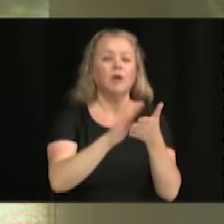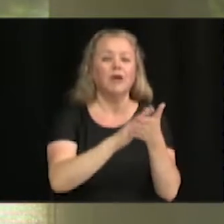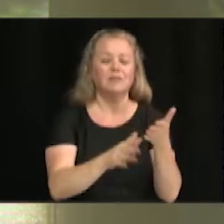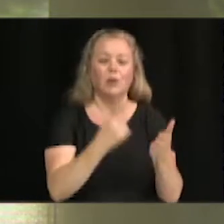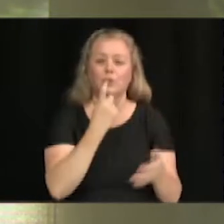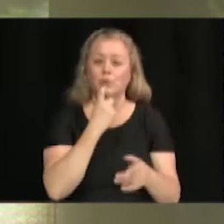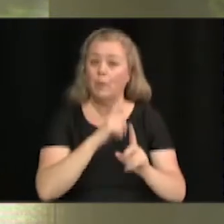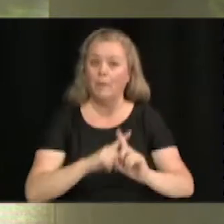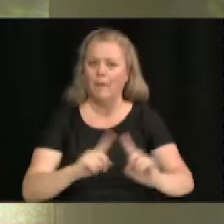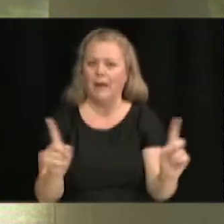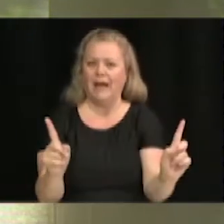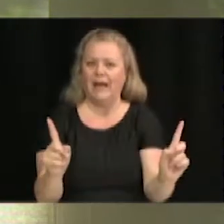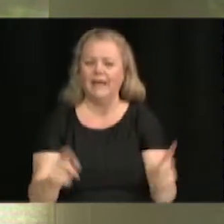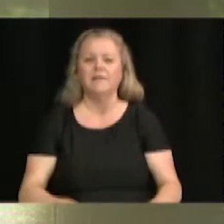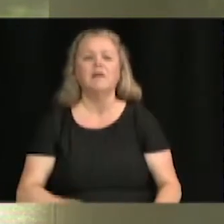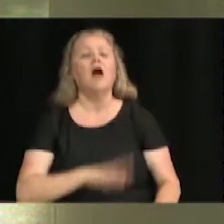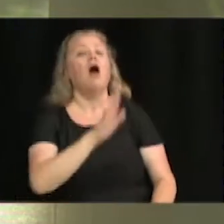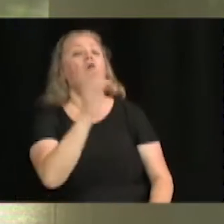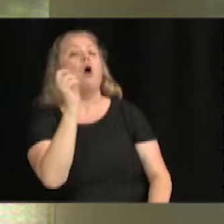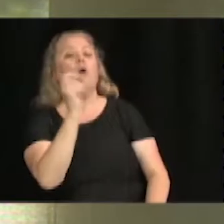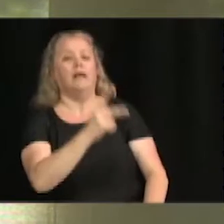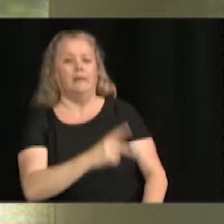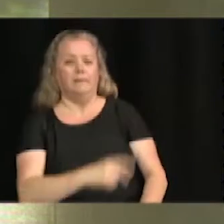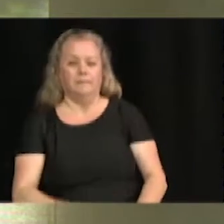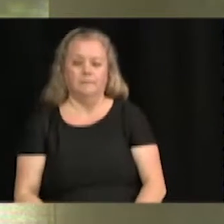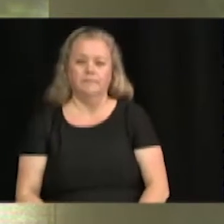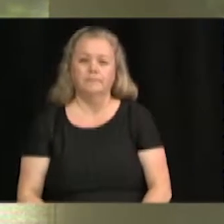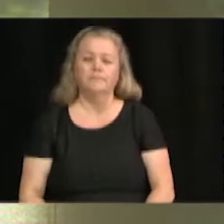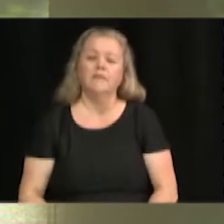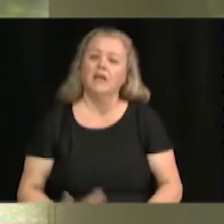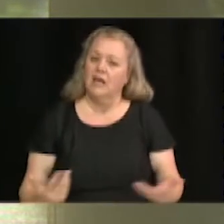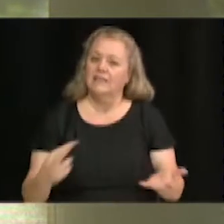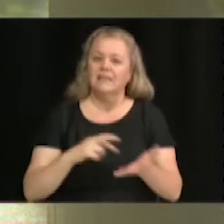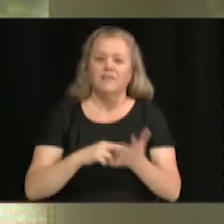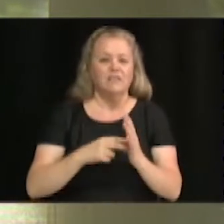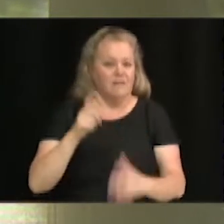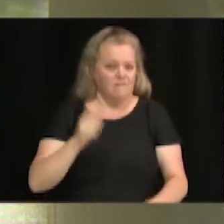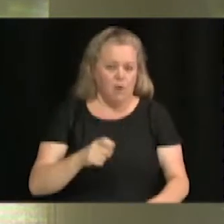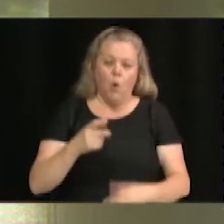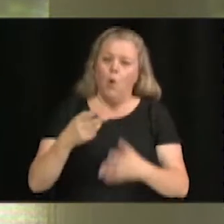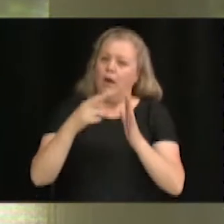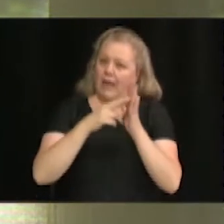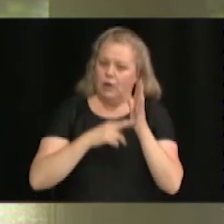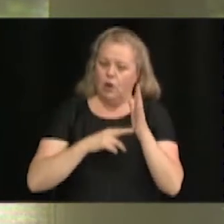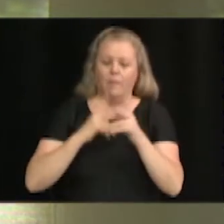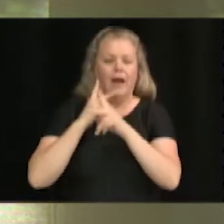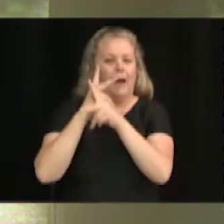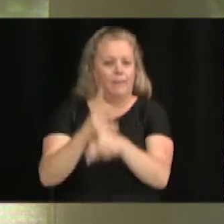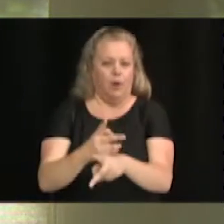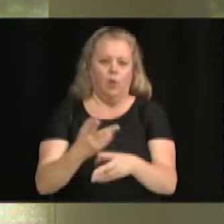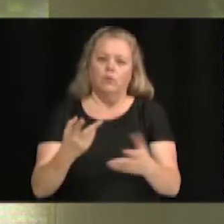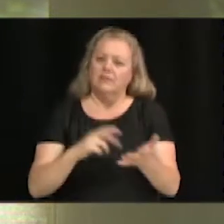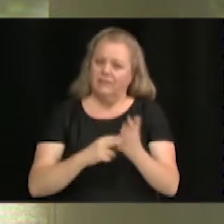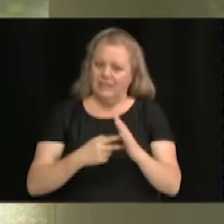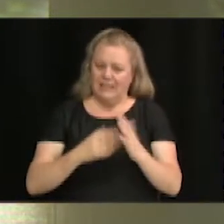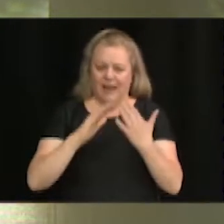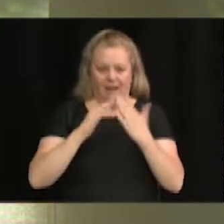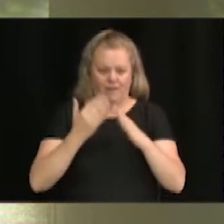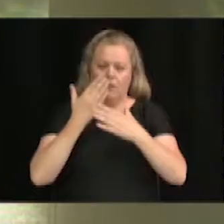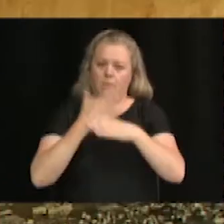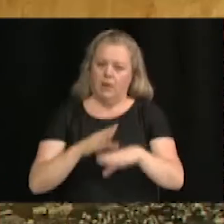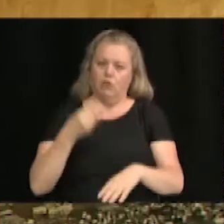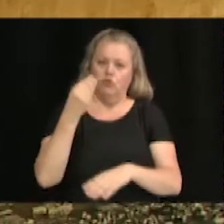C'est pas du tout la même chose, non. Ah, Il va falloir aller par règlement d'emprunt, comme on l'a fait, puis la Ville est prête à contribuer à la hauteur de 8 millions de dollars.